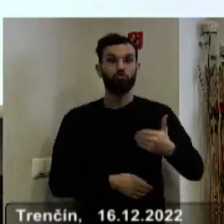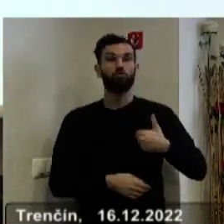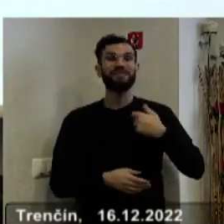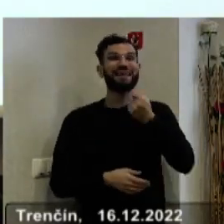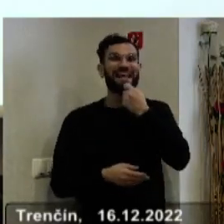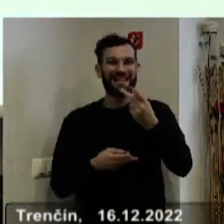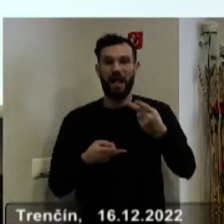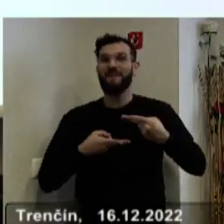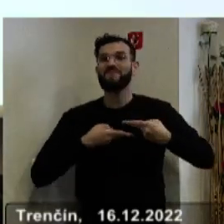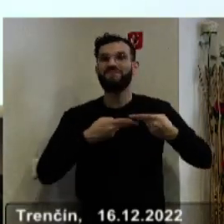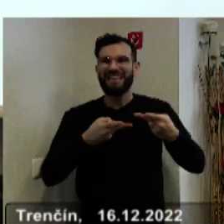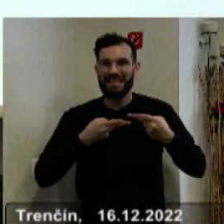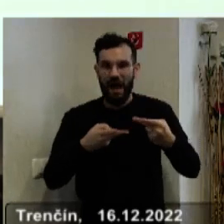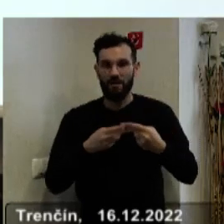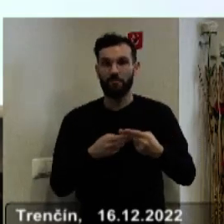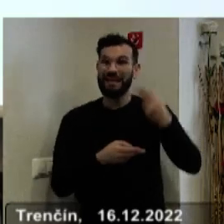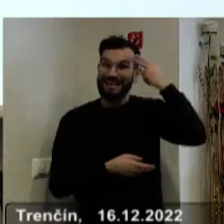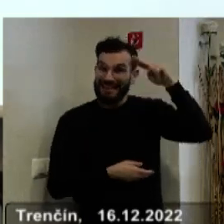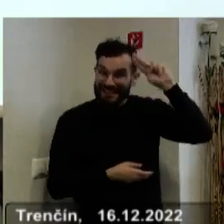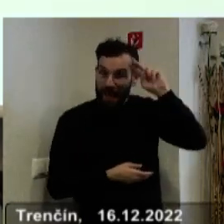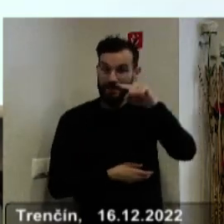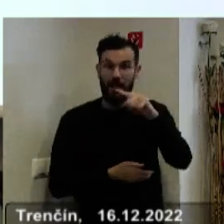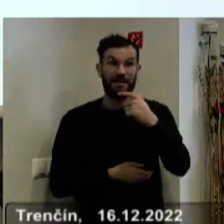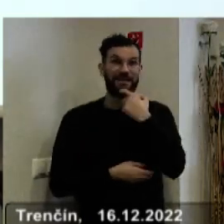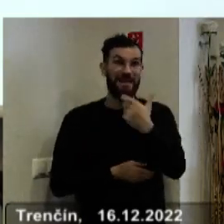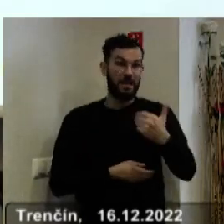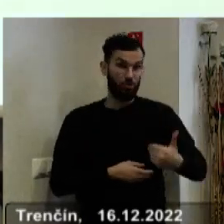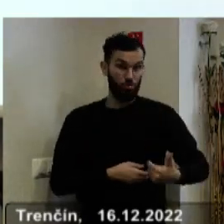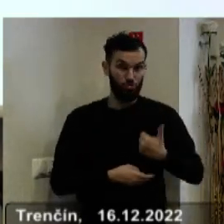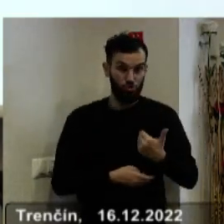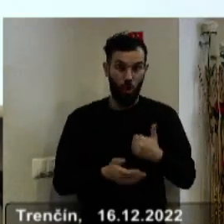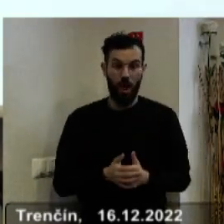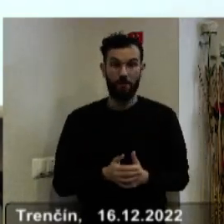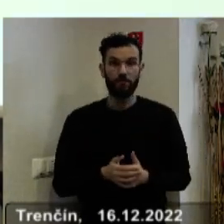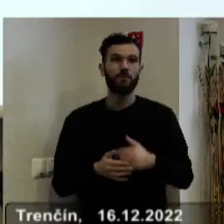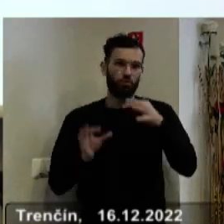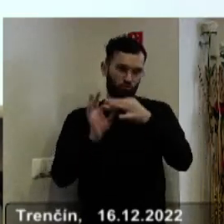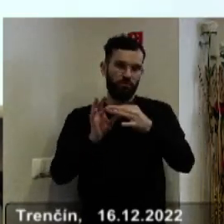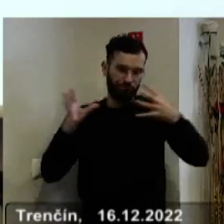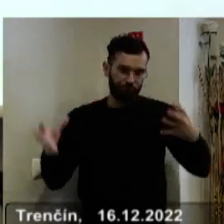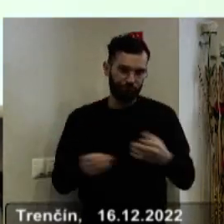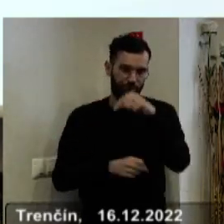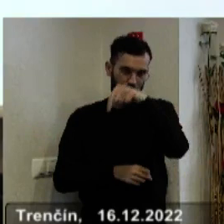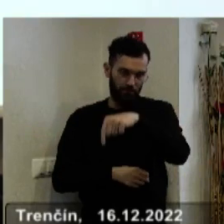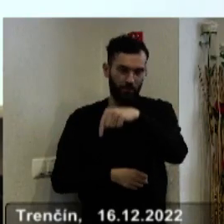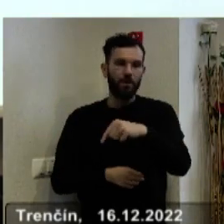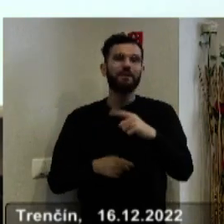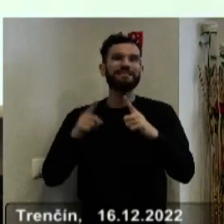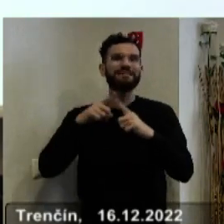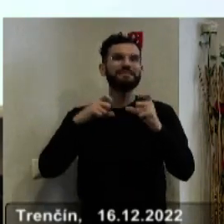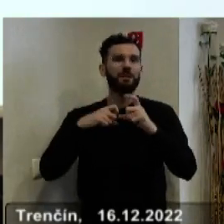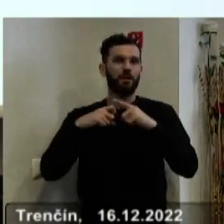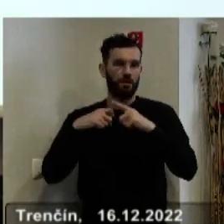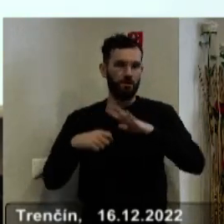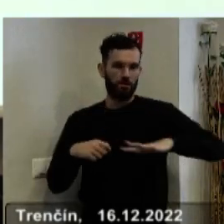jedálňam, výdajňam, internátom, jazykovej škole, zriadovateľskej pôsobnosti Trenčanského samosprávneho kraja.